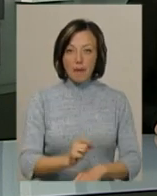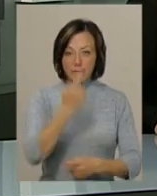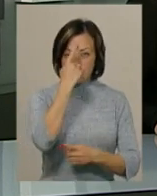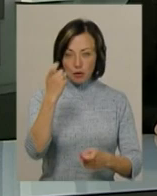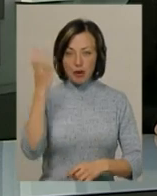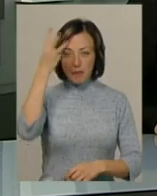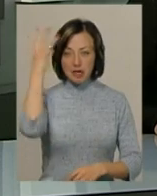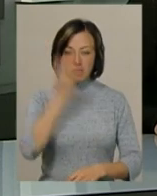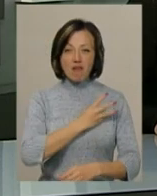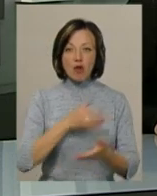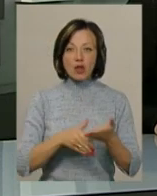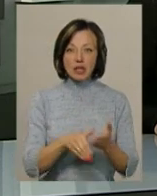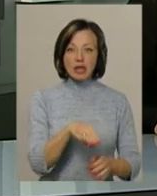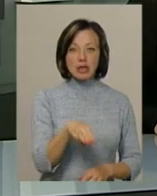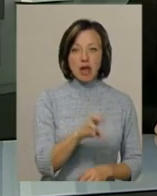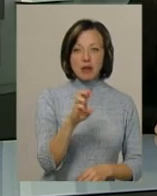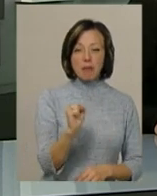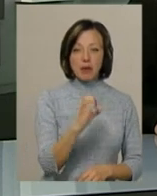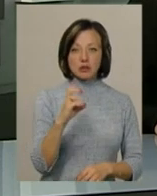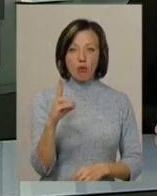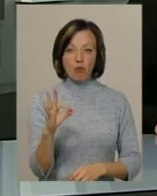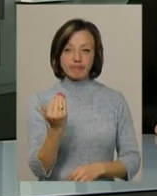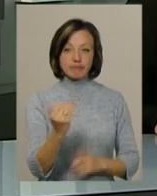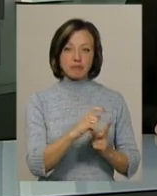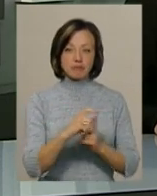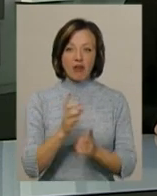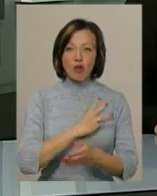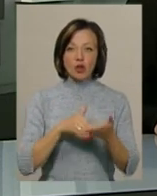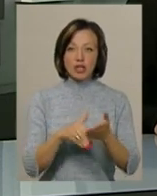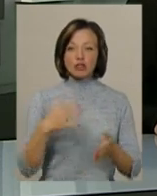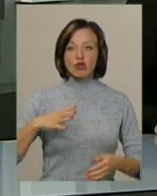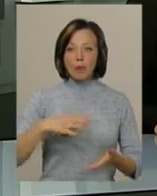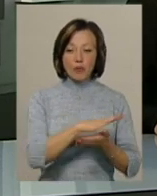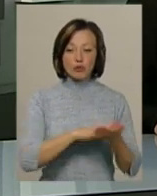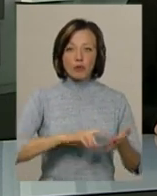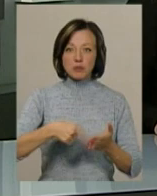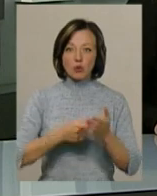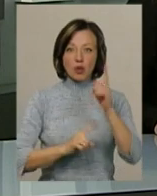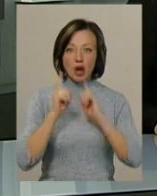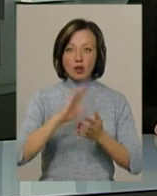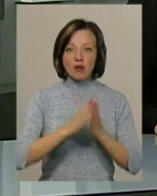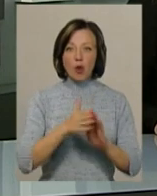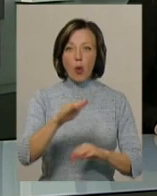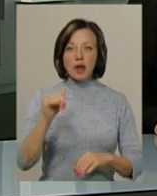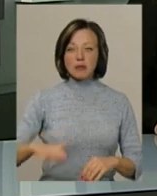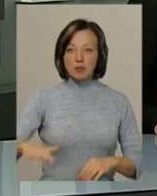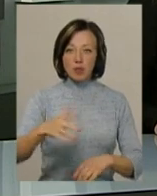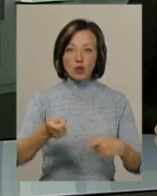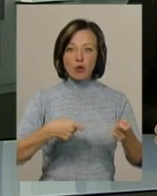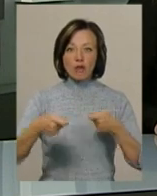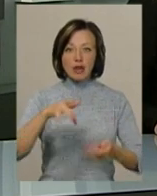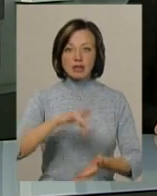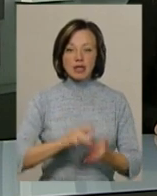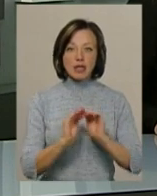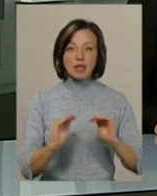повідомила хмельницька волонтерка Тетяна Баско. За її словами, волонтери чекають продовження міською радою договорів оренди приміщень у торговельному